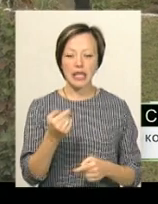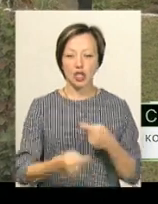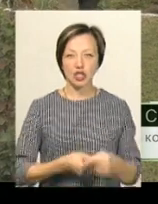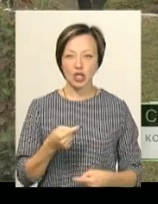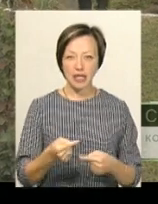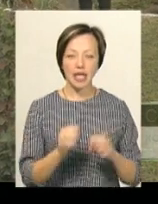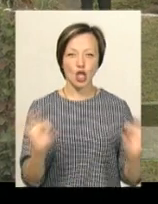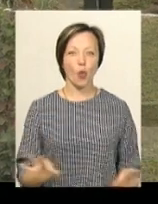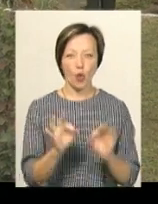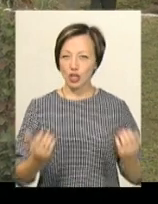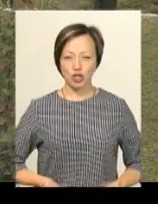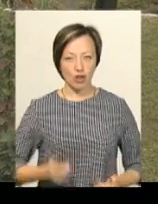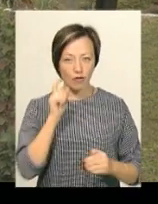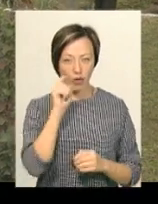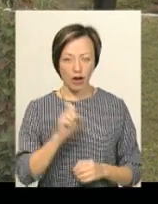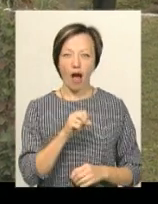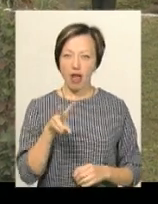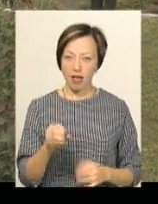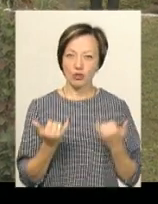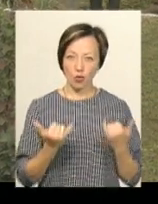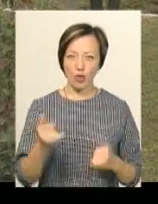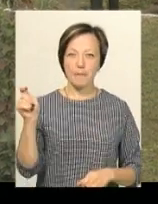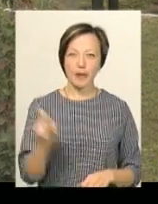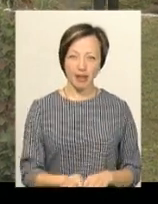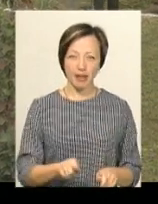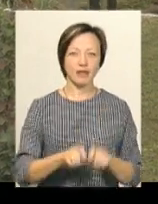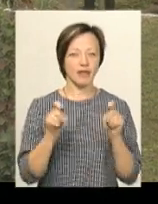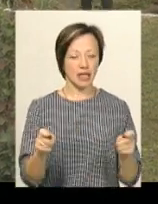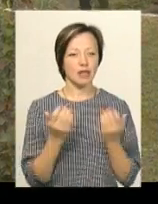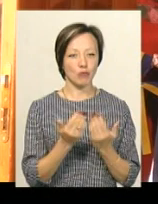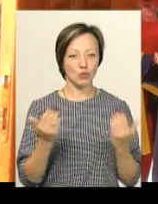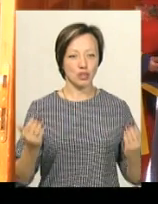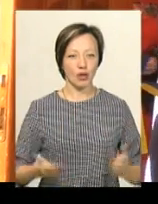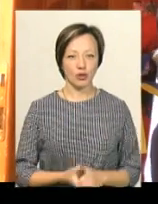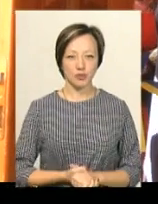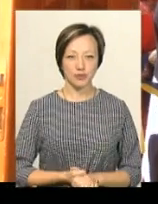нащадки, які ніколи не жили в Україні, але сьогодні приїхали на відкриття музею.